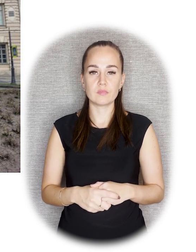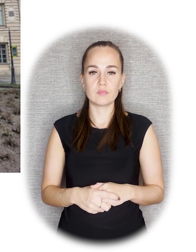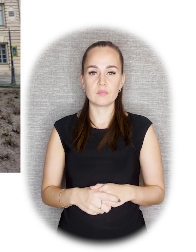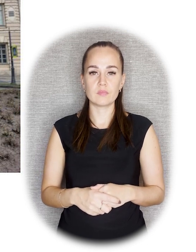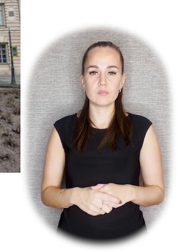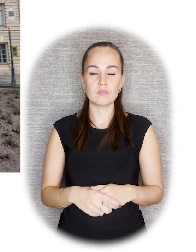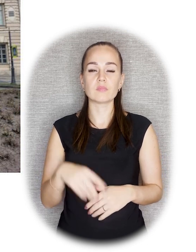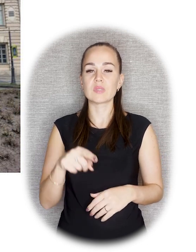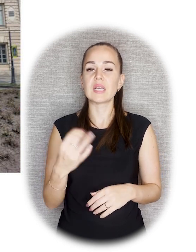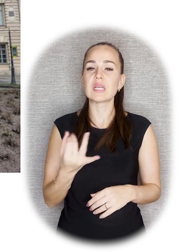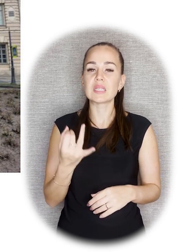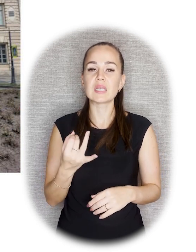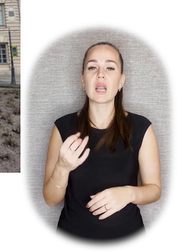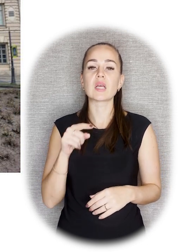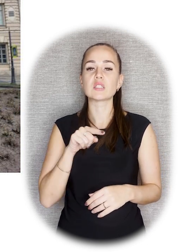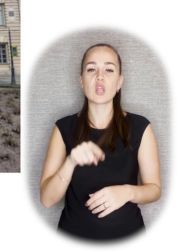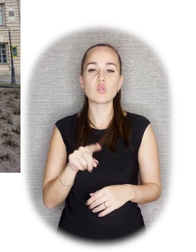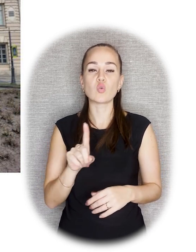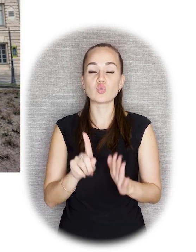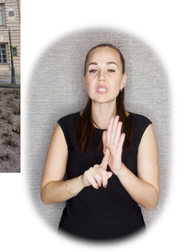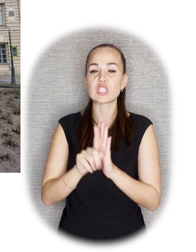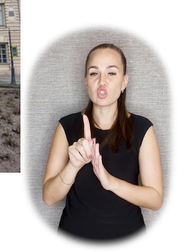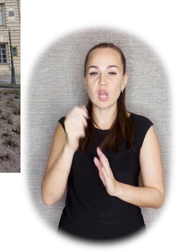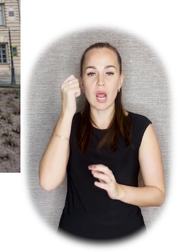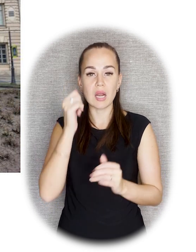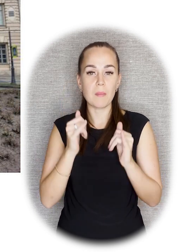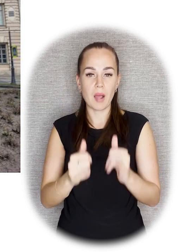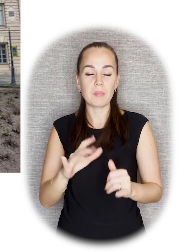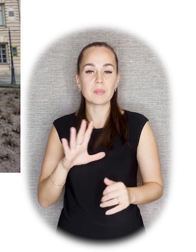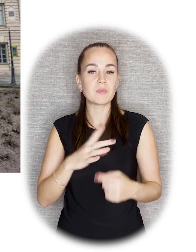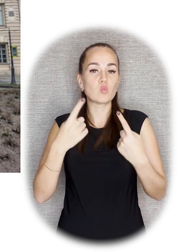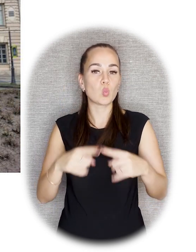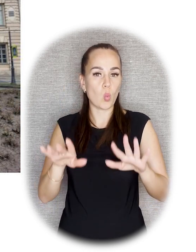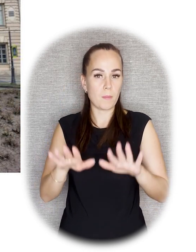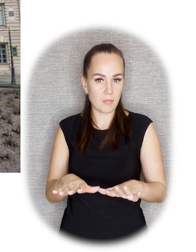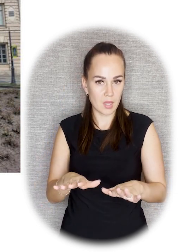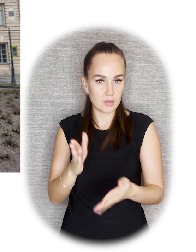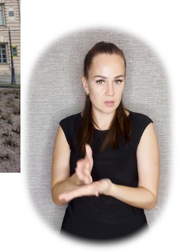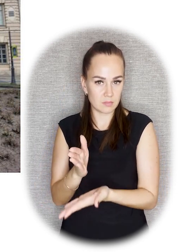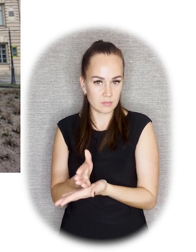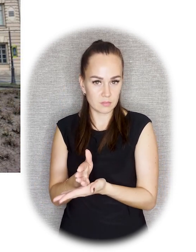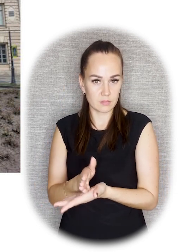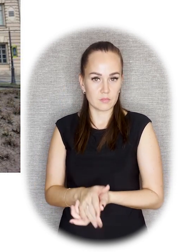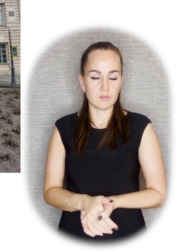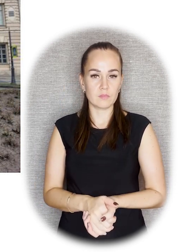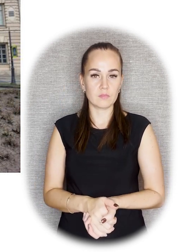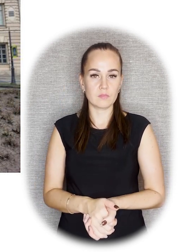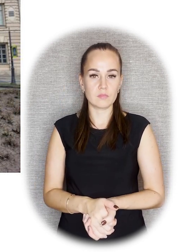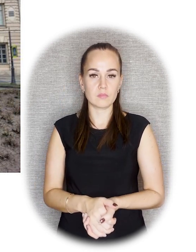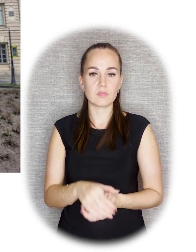Тут нам интересно то, как раз что изначально памятник стоял в другом месте. Вот мы видим как раз таки